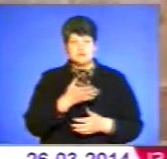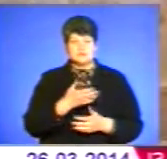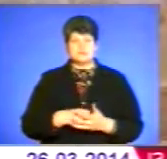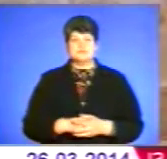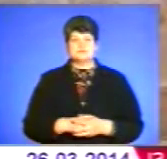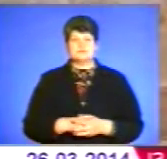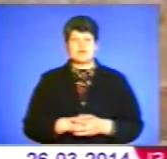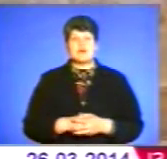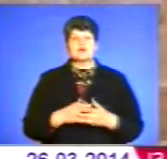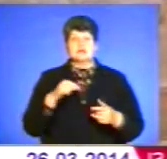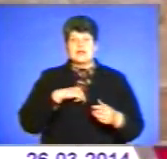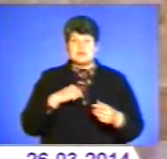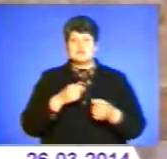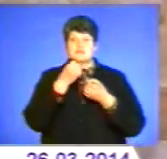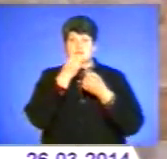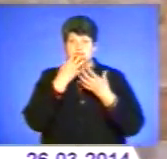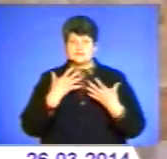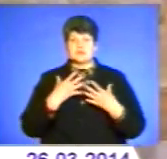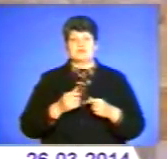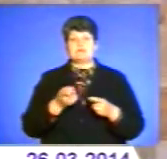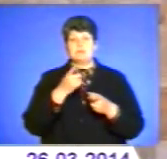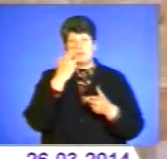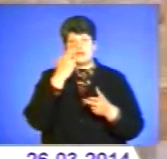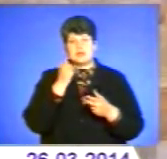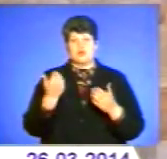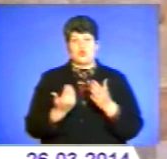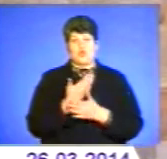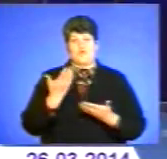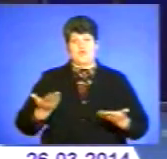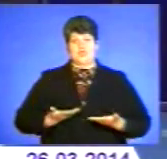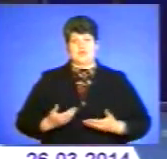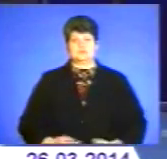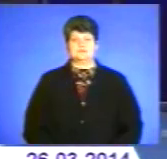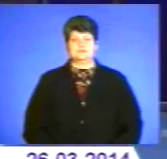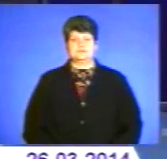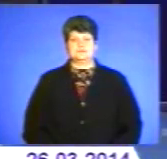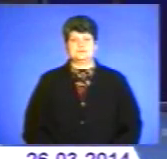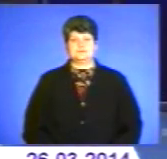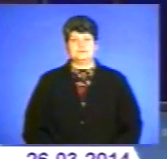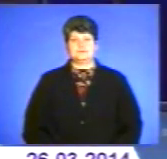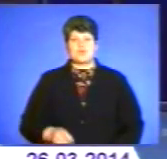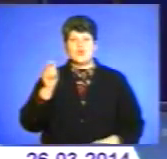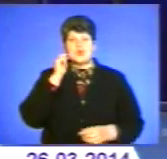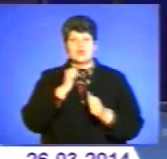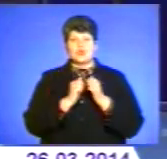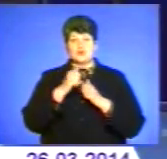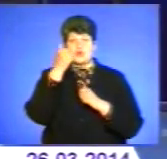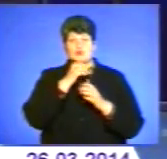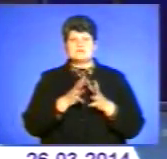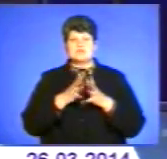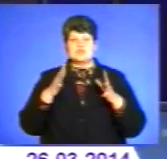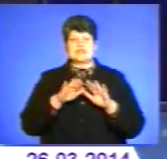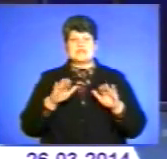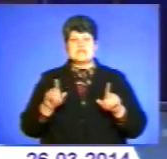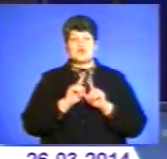Настрій у студентів добрий. Вони звикають до нового життя. В Україні щороку більше дітей з